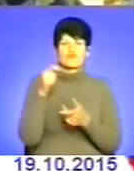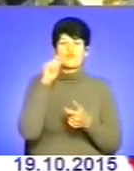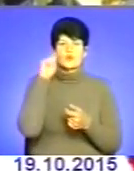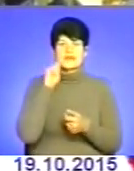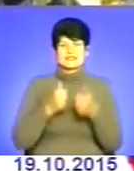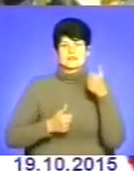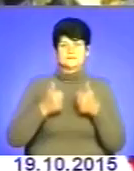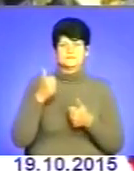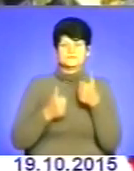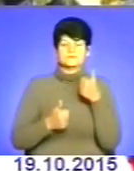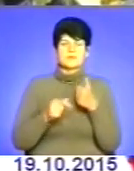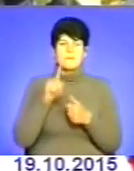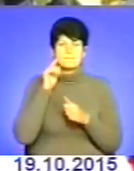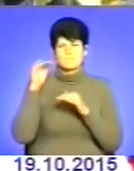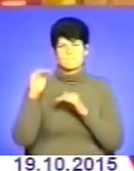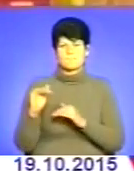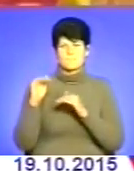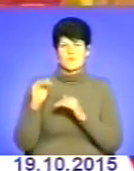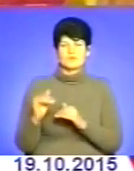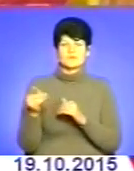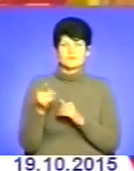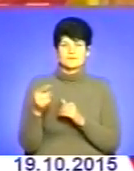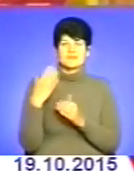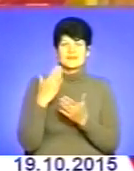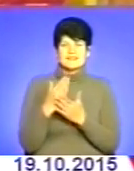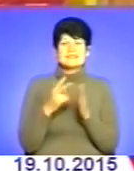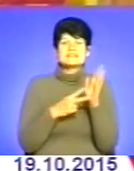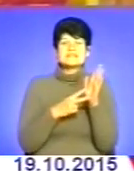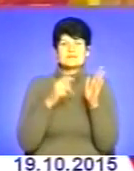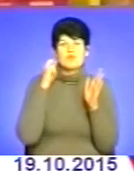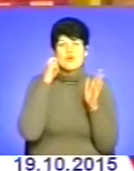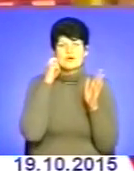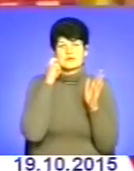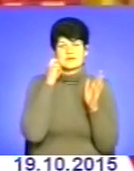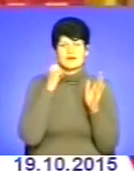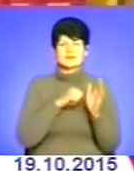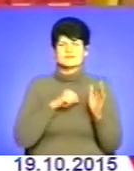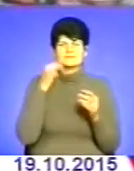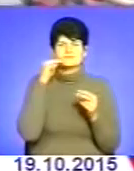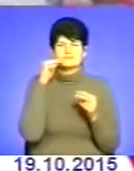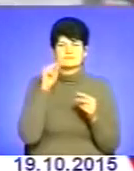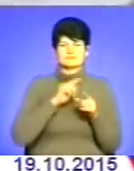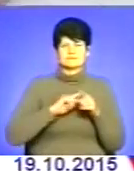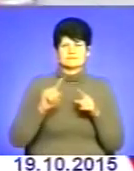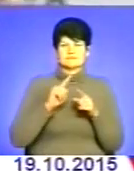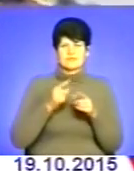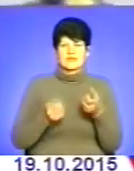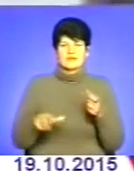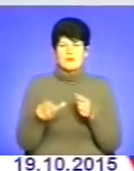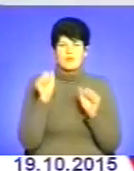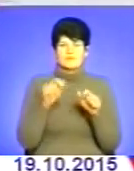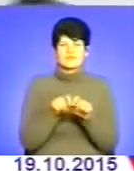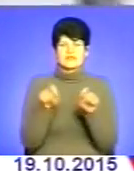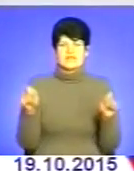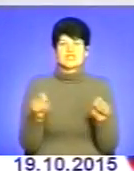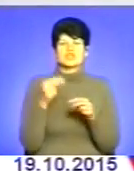заїздах Наймолодшим шумахерам Тернопільщини лише сім років А вдосконаливши трасу зможемо проводити відкриті чемпіонати